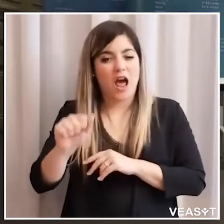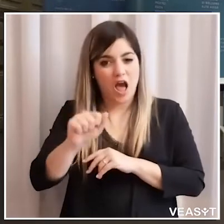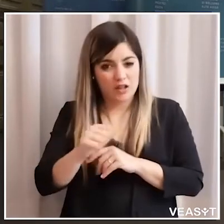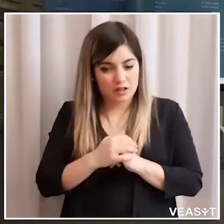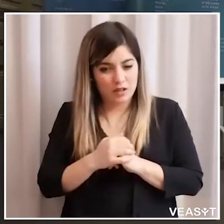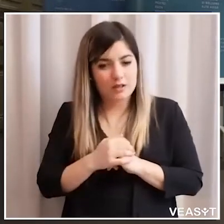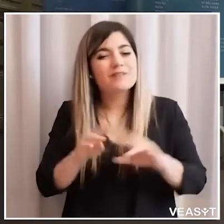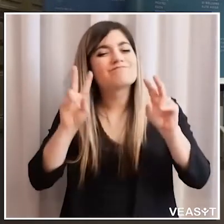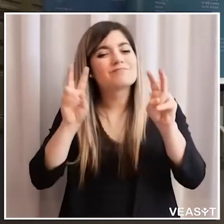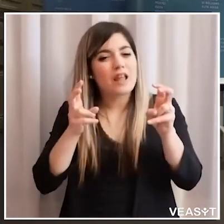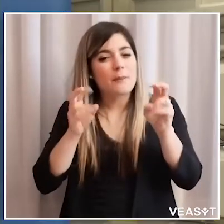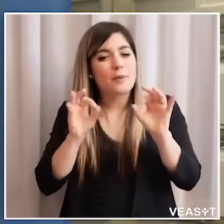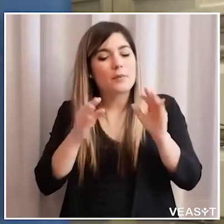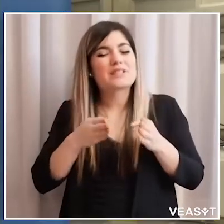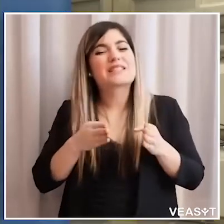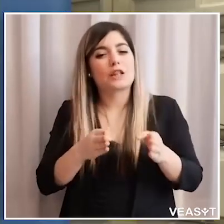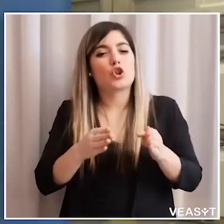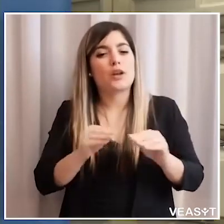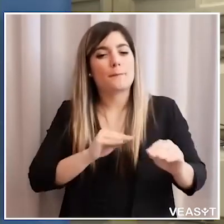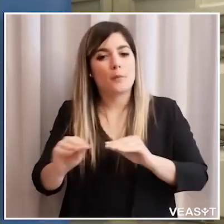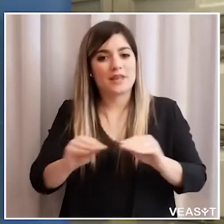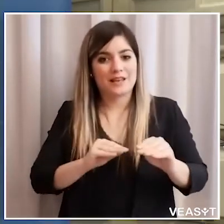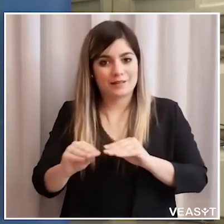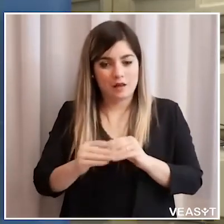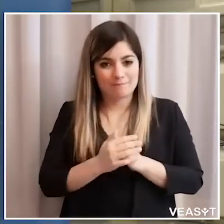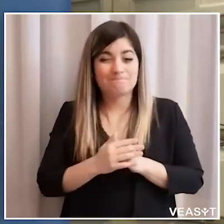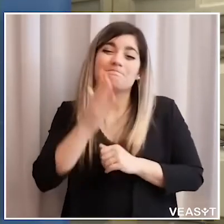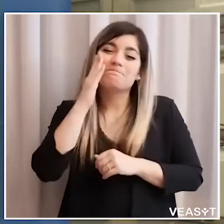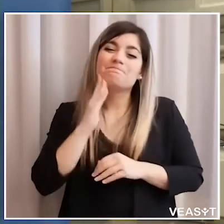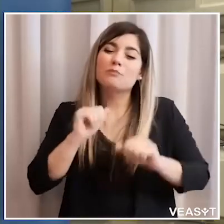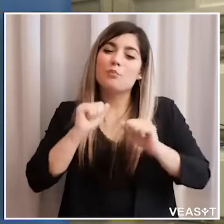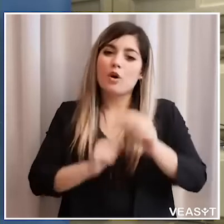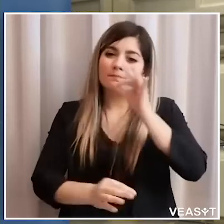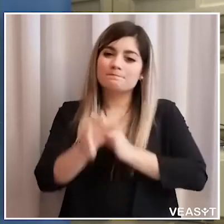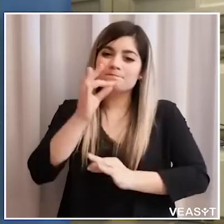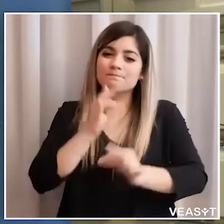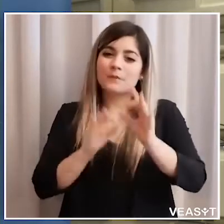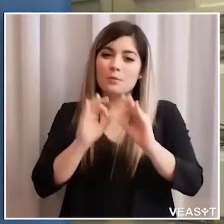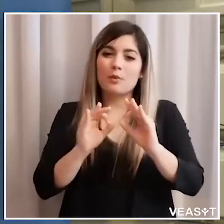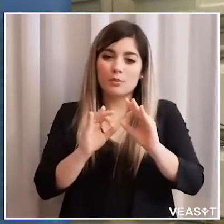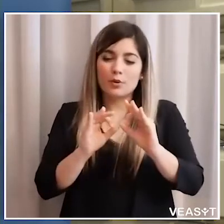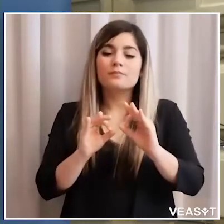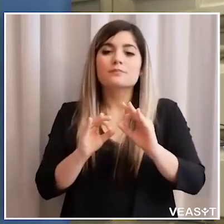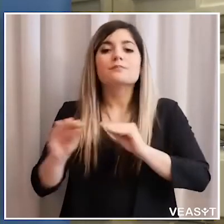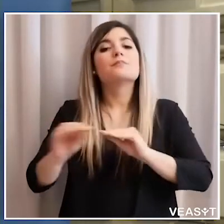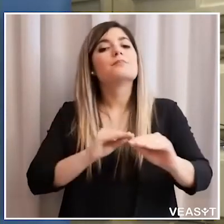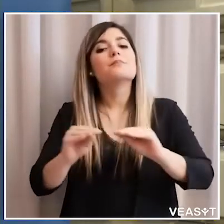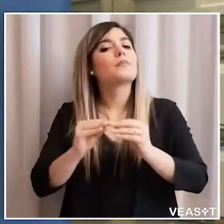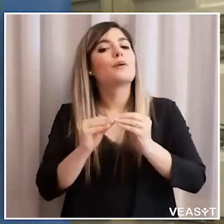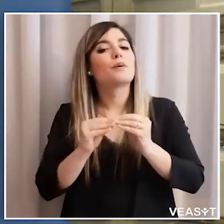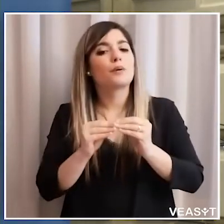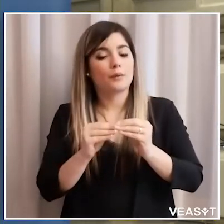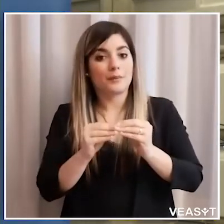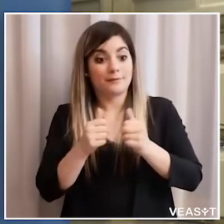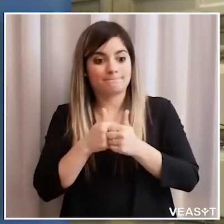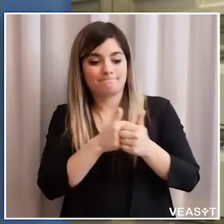Alf Raider e riguarda un il settore della mobilità si chiede un po' un quadro generale della mobilità alla luce di questa